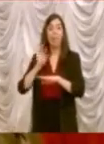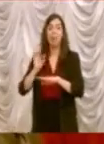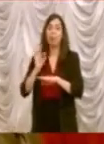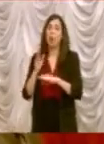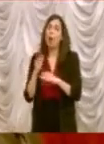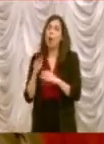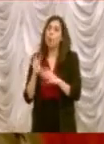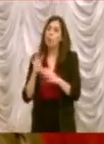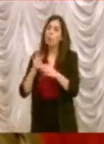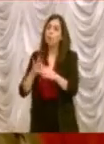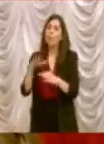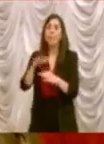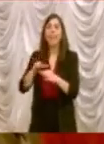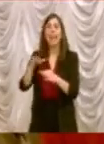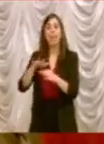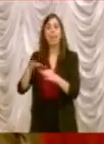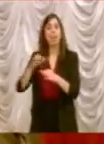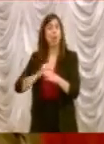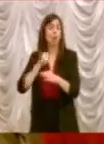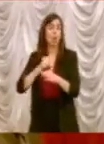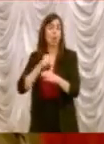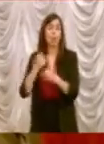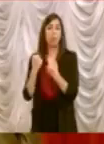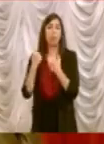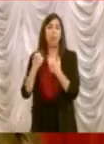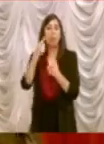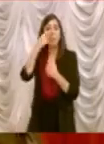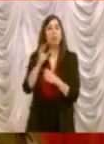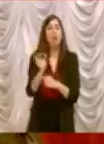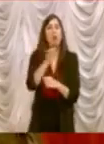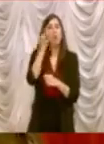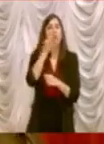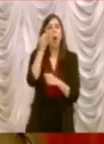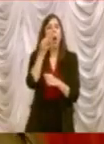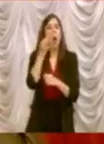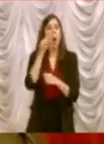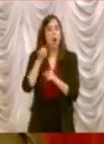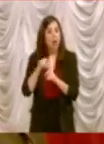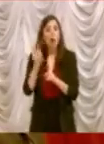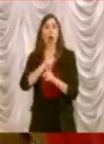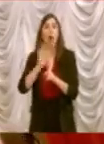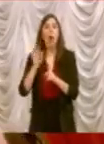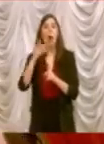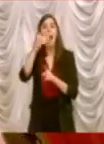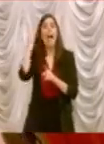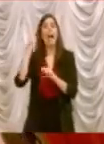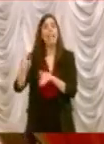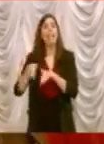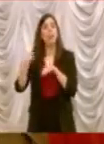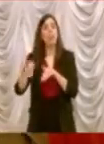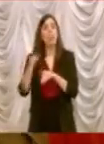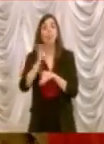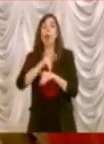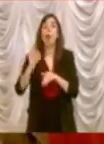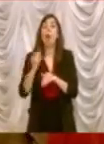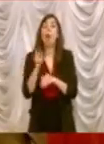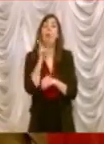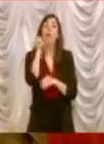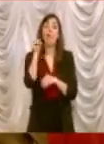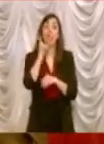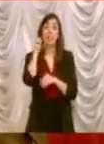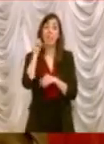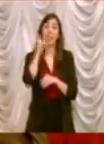sofferto, penso al florovivaismo, penso agli agriturismo, penso alla filiera del vino e